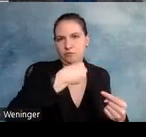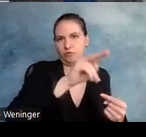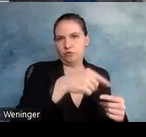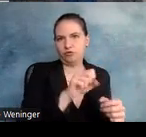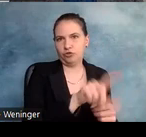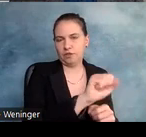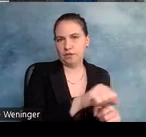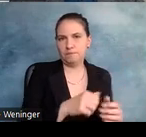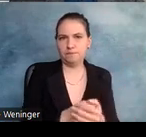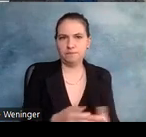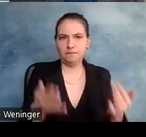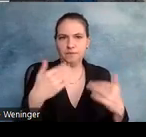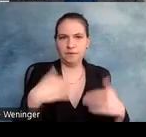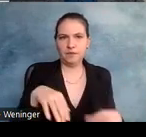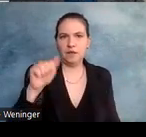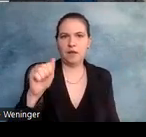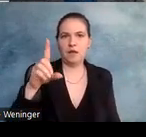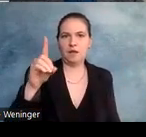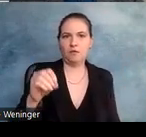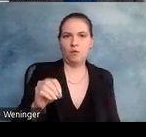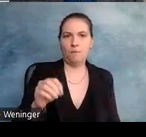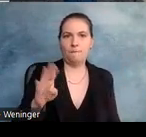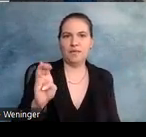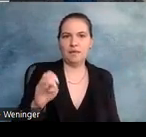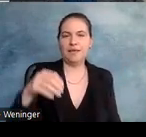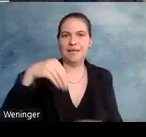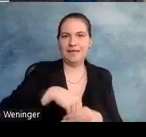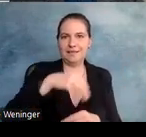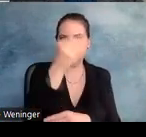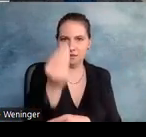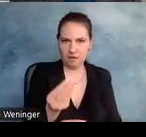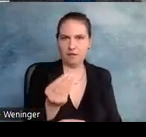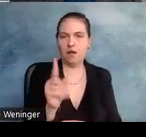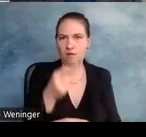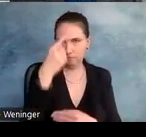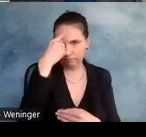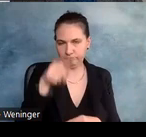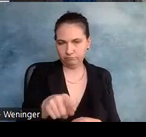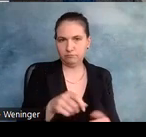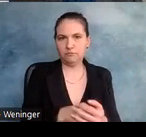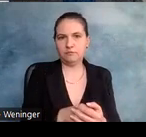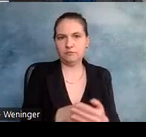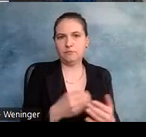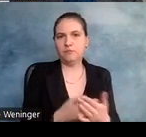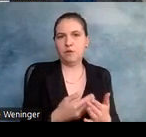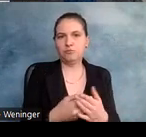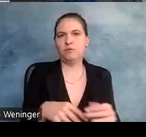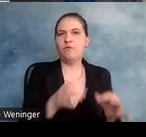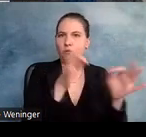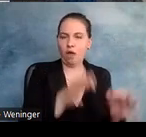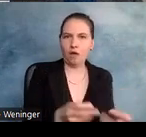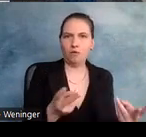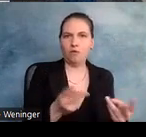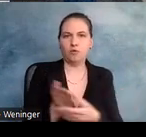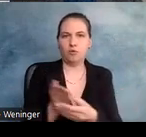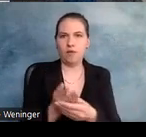Hinweise zu Adobe InDesign. Das wird oft dazu verwendet, um PDF-Dokumente oder auch Formulare zu